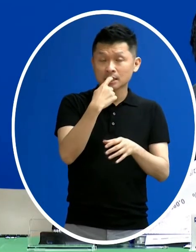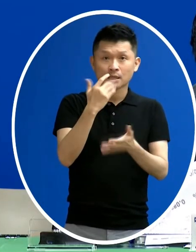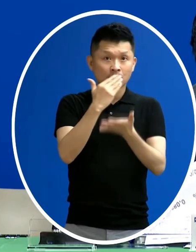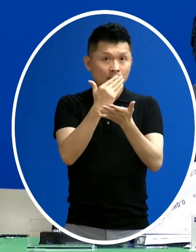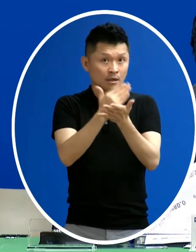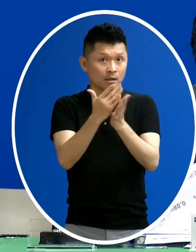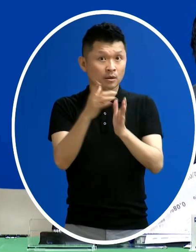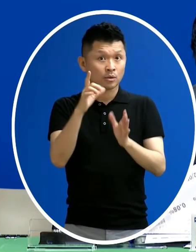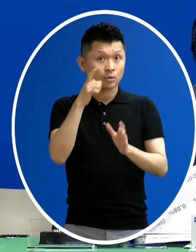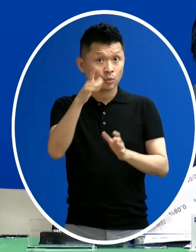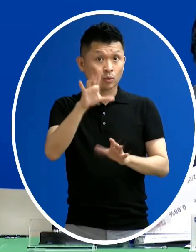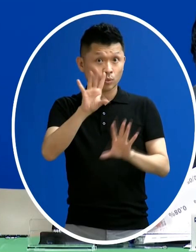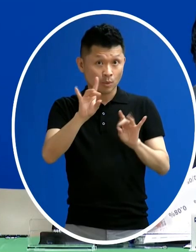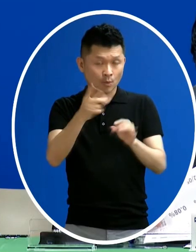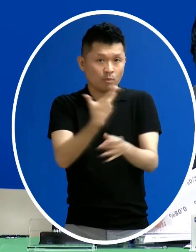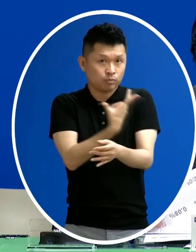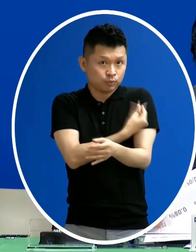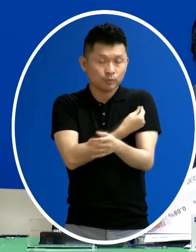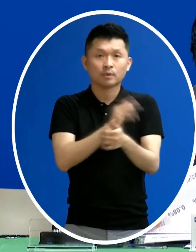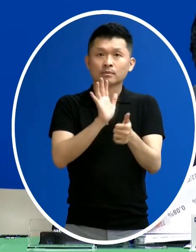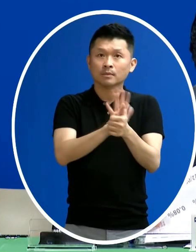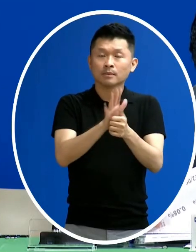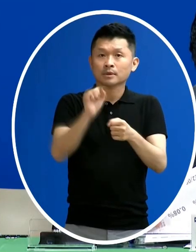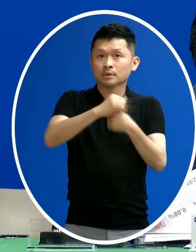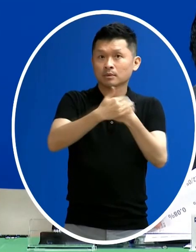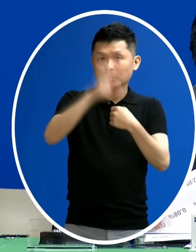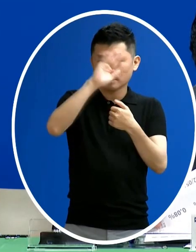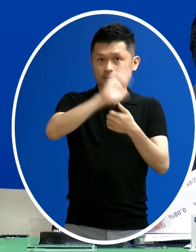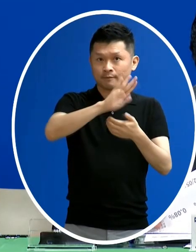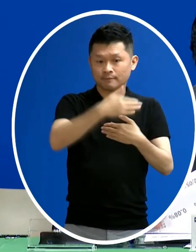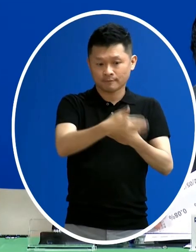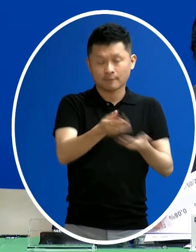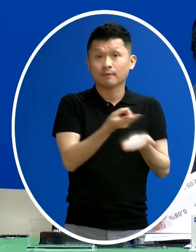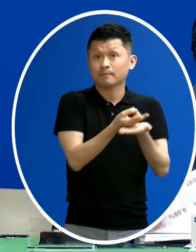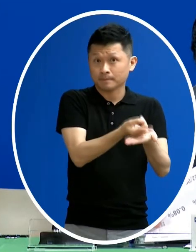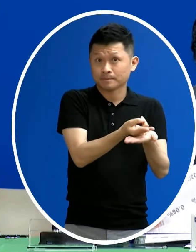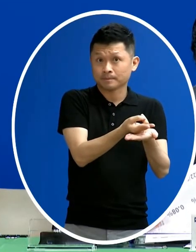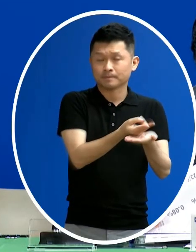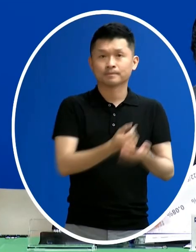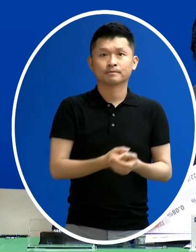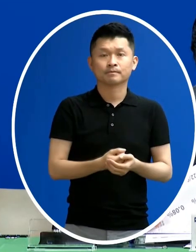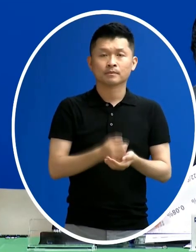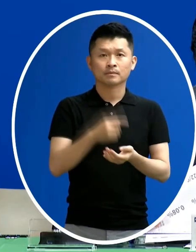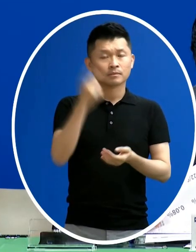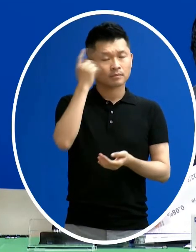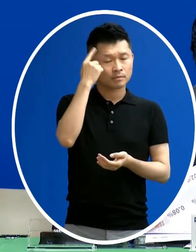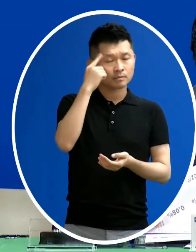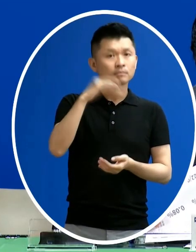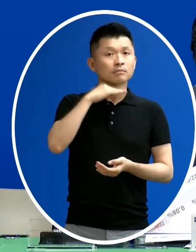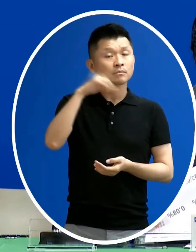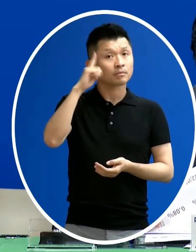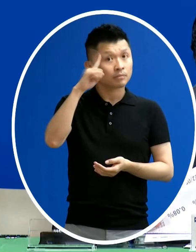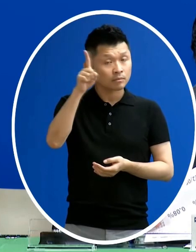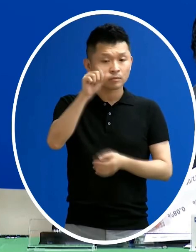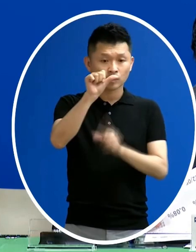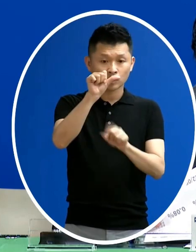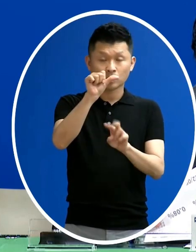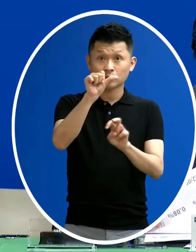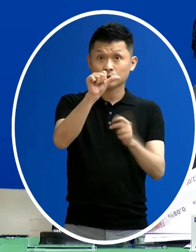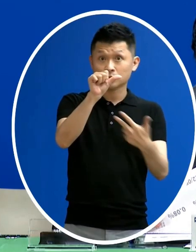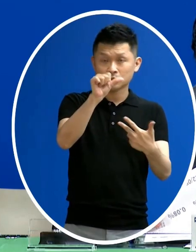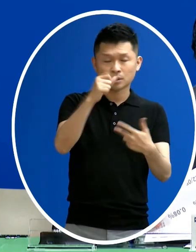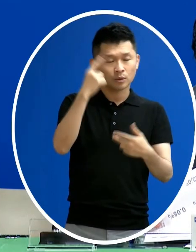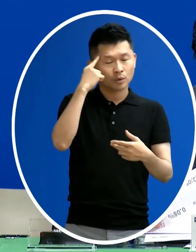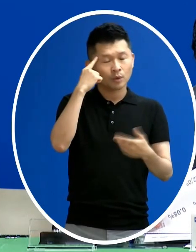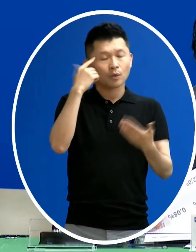醇等等這些那受制在加護病房當中 那因為這個個案的議事其實隔天5月27號就順